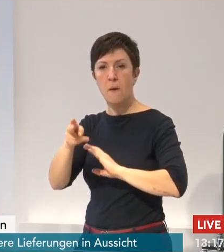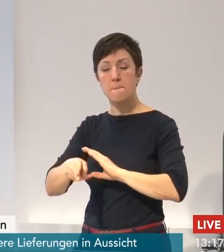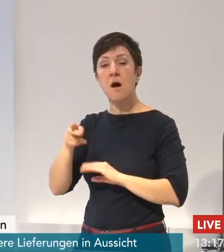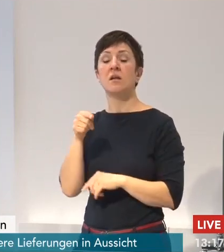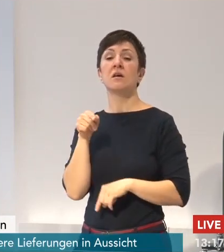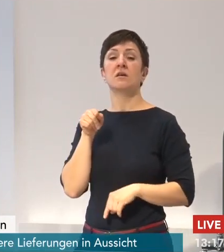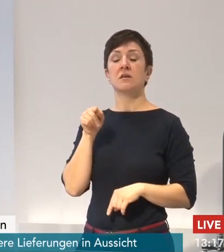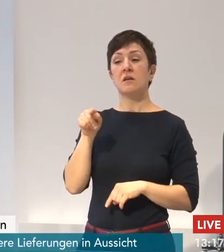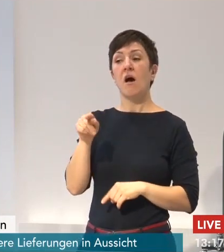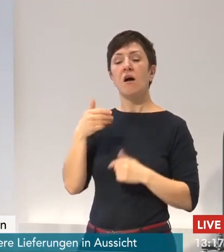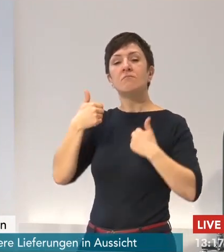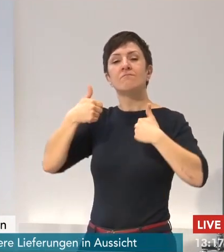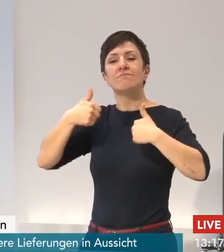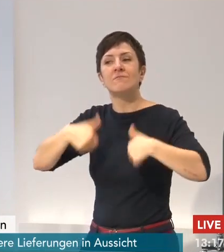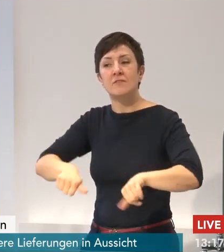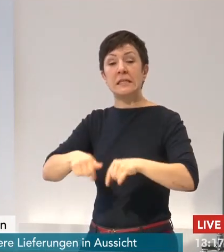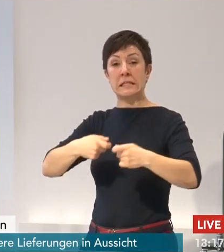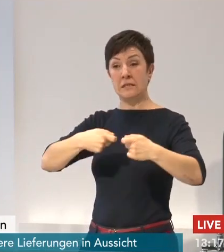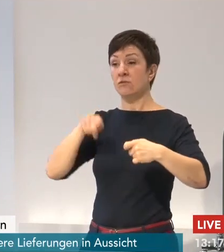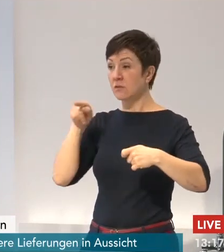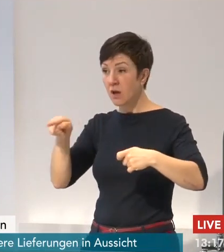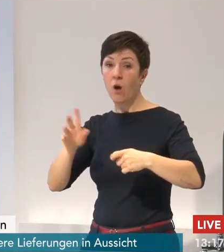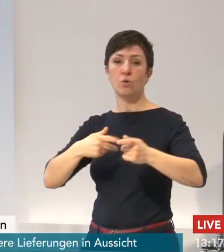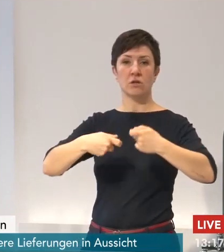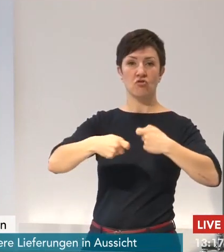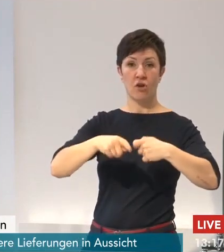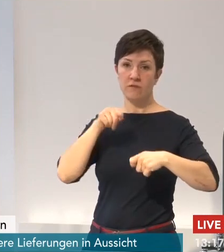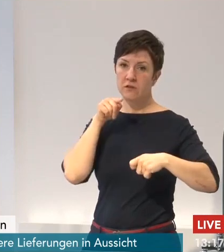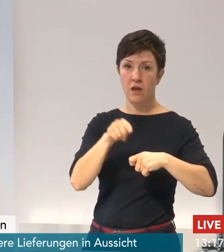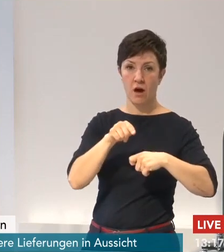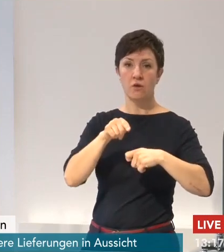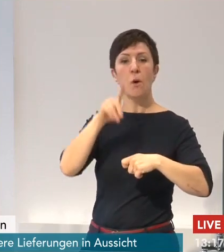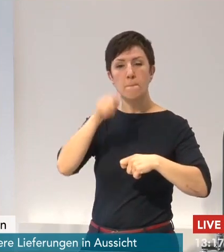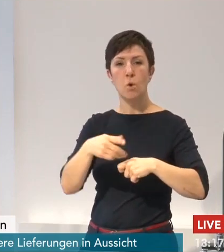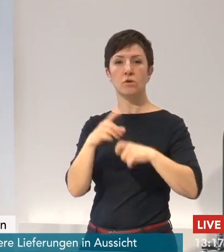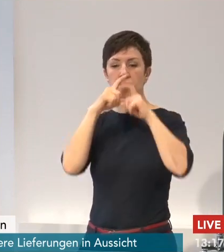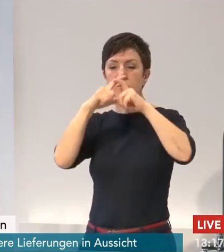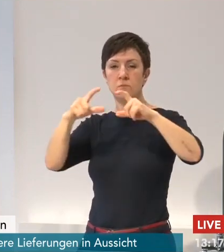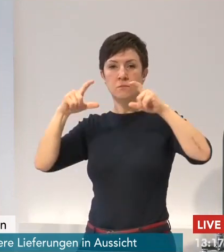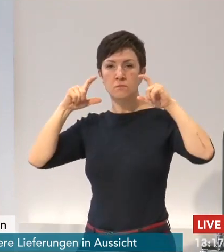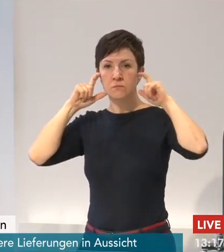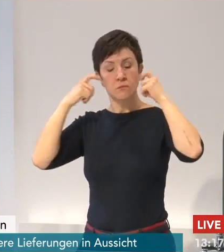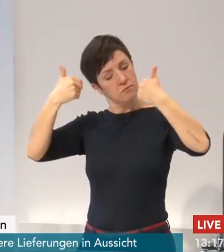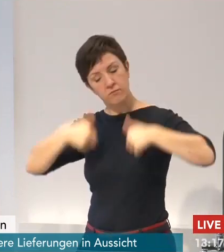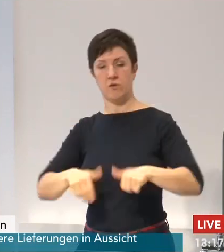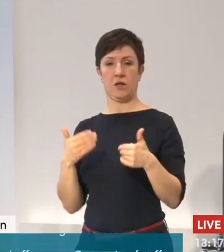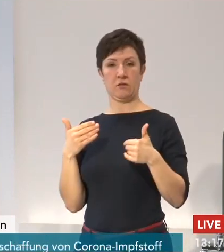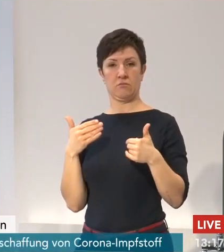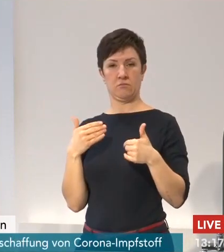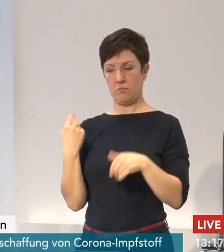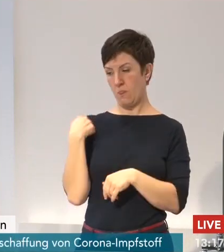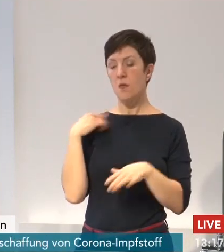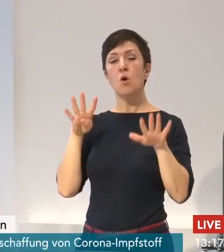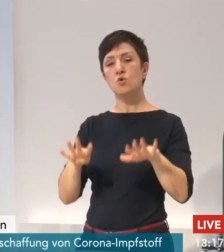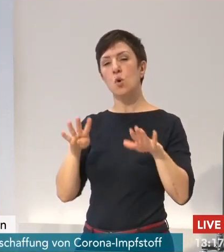zum Mund-Nasen-Bedeckung konkretisiert und verschärft. Niedersachsen hat die Regelung zum Tragen einer medizinischen Maske im Rahmen der